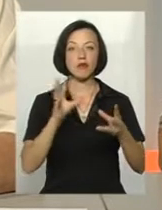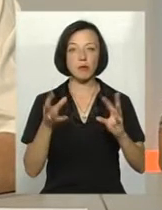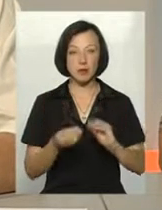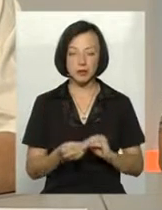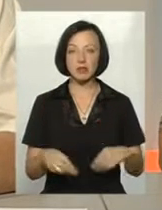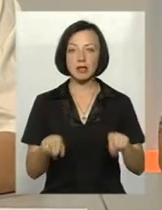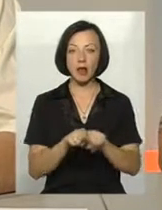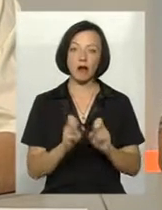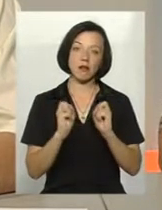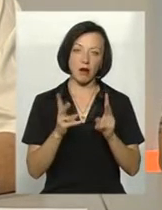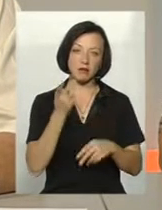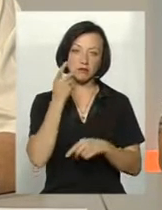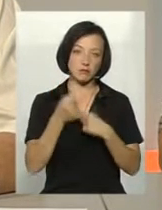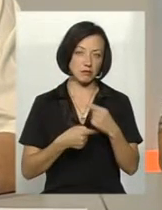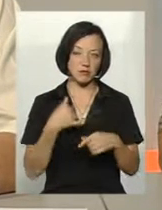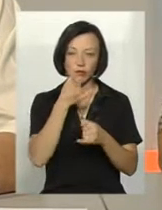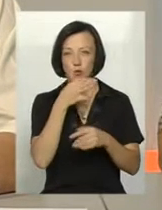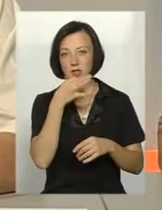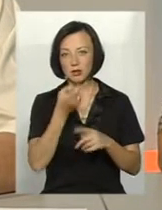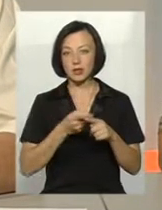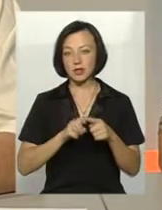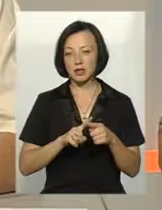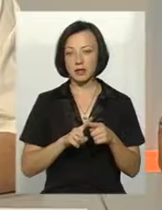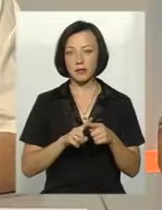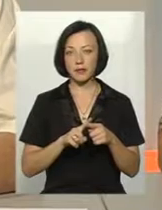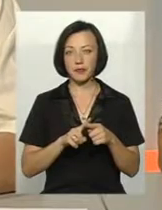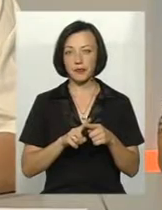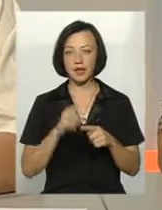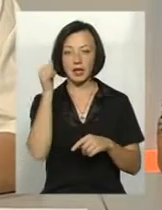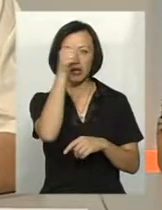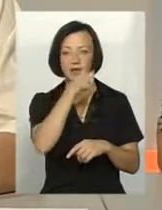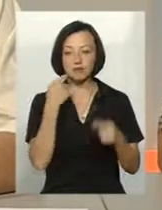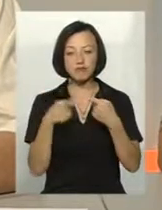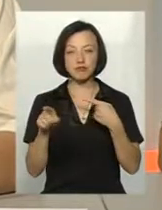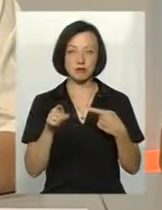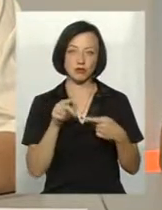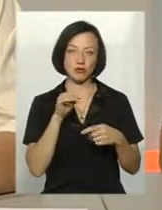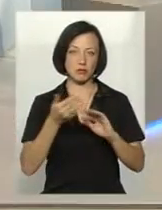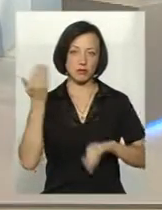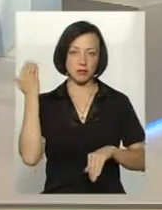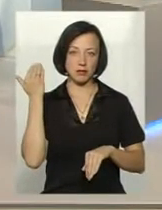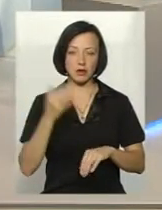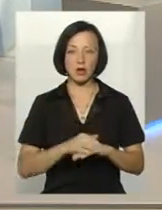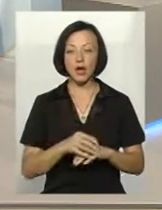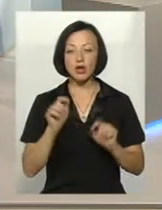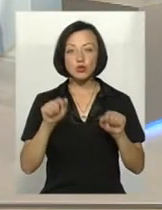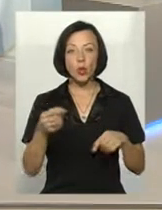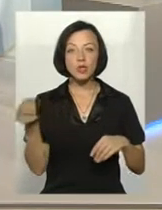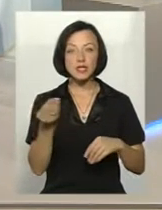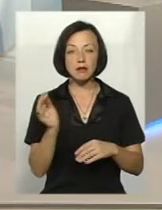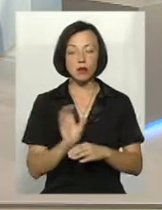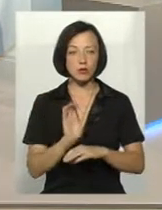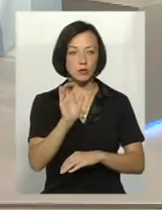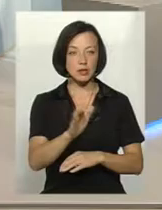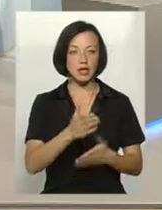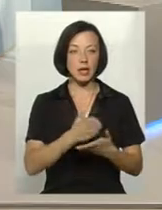так, як завжди. Я не можу сказати, що цей рік чимось відрізняється від минулих. З того зерна, що поступає на